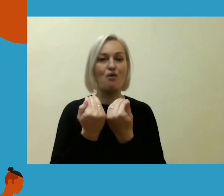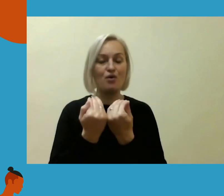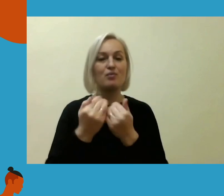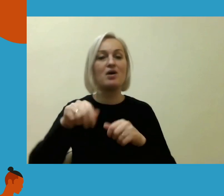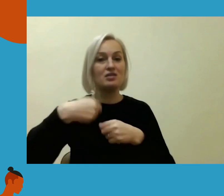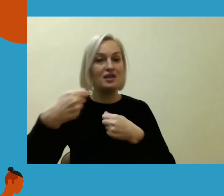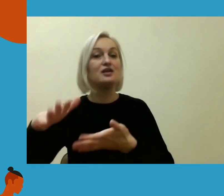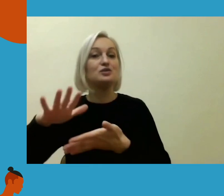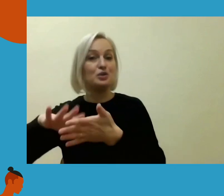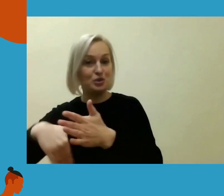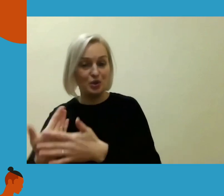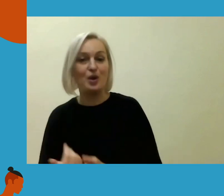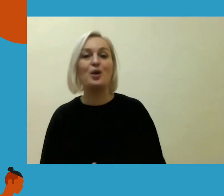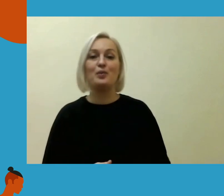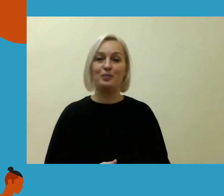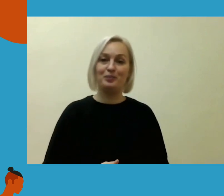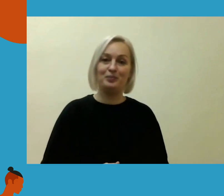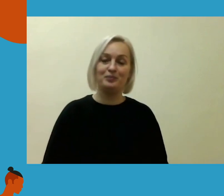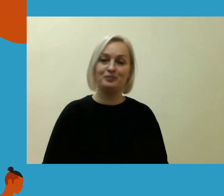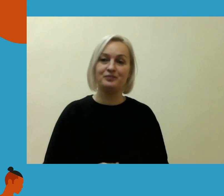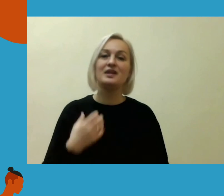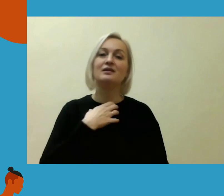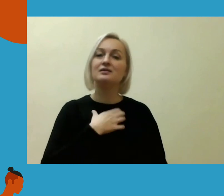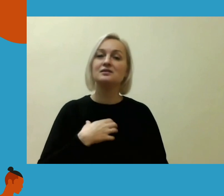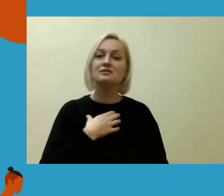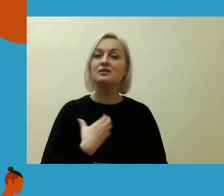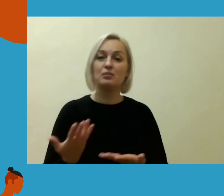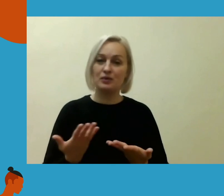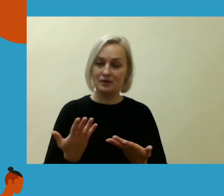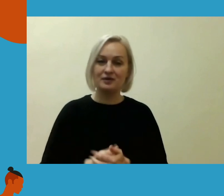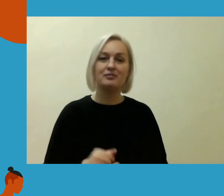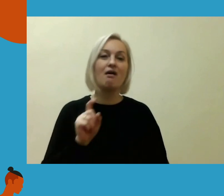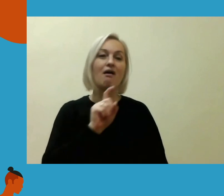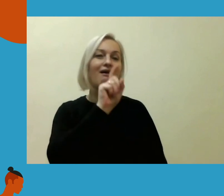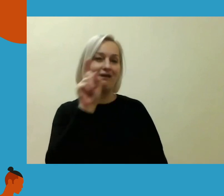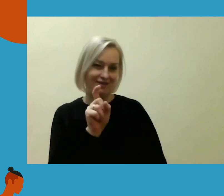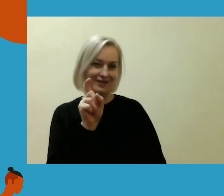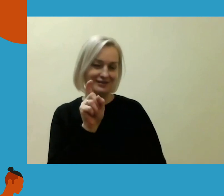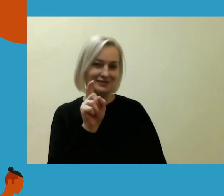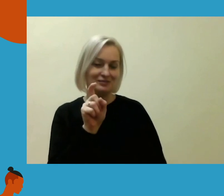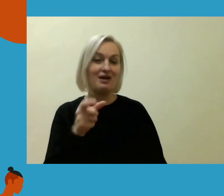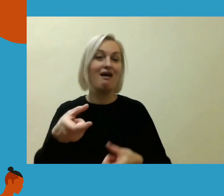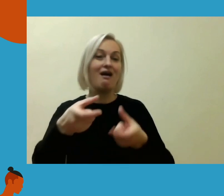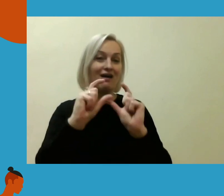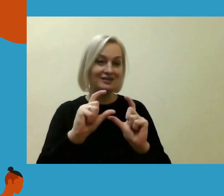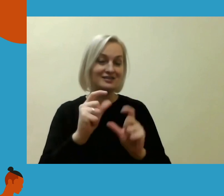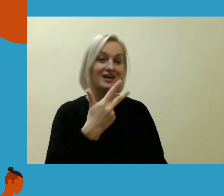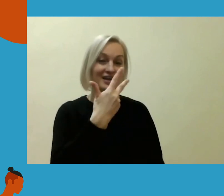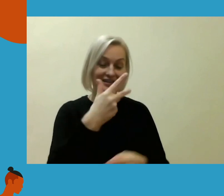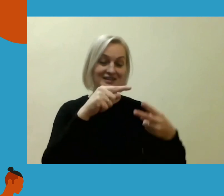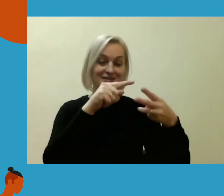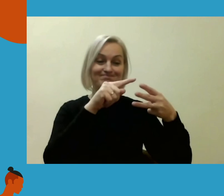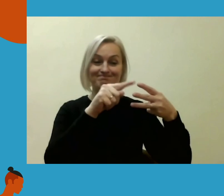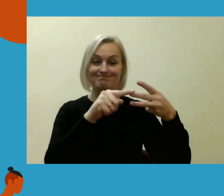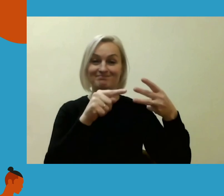valandu. Kaip ir minėjau, paskutinis svarbus dalykas tai yra toksai klausimas, į kurį atsakę, pirmieji trys galės